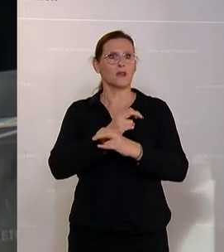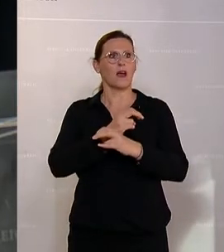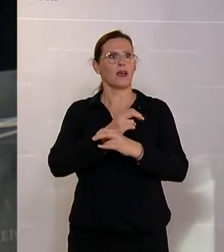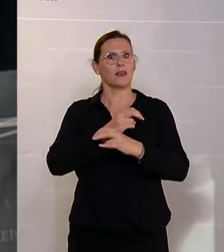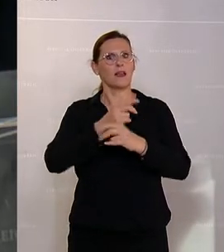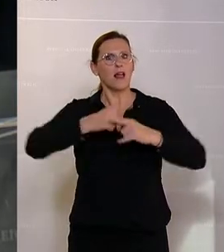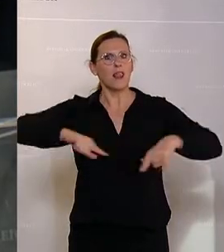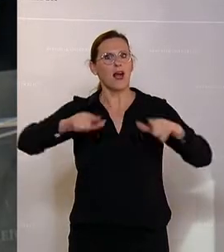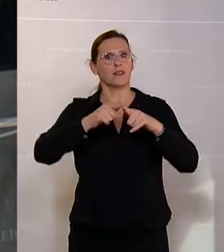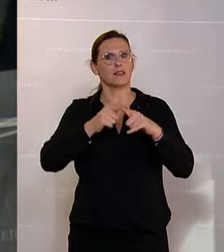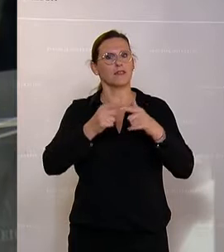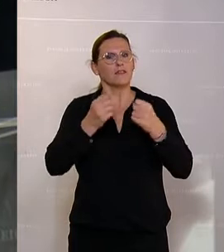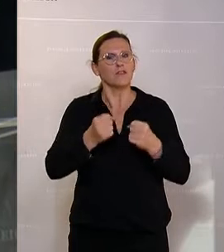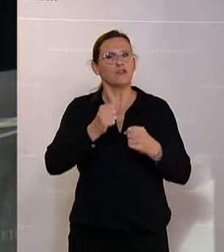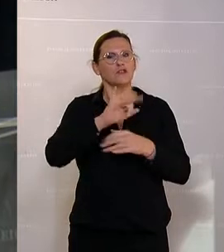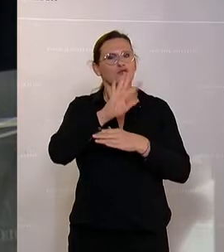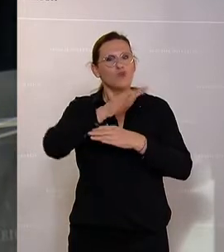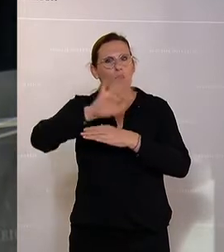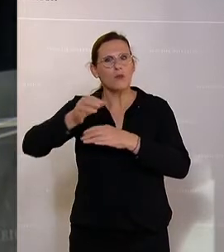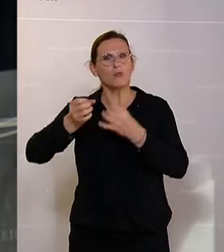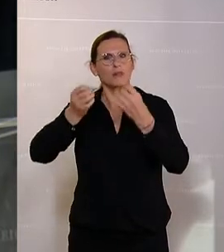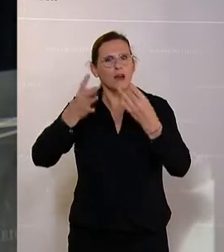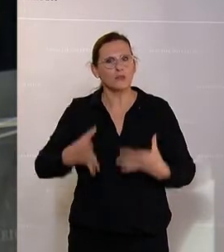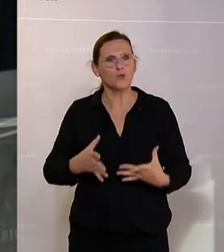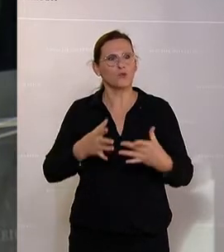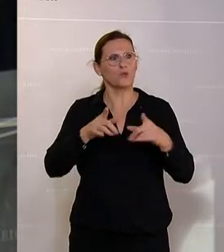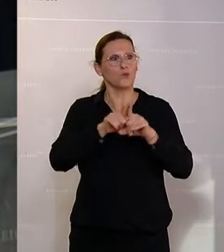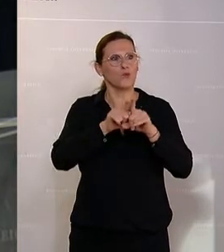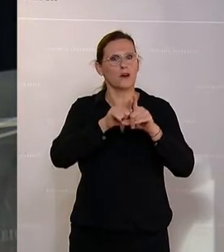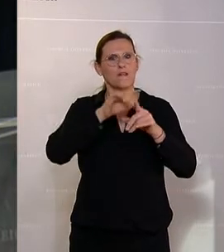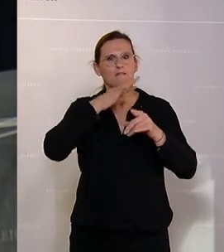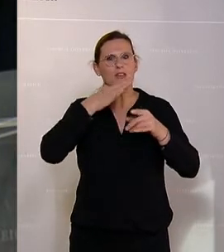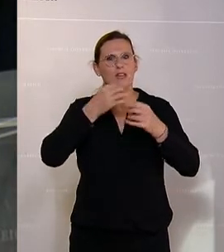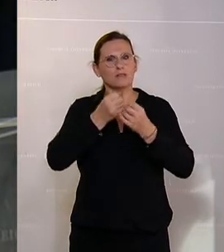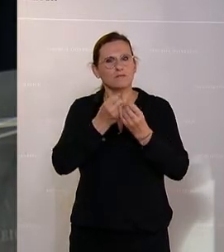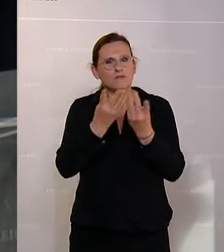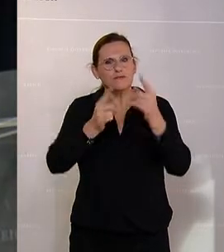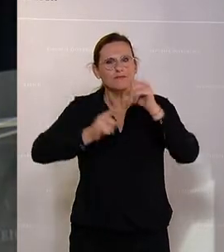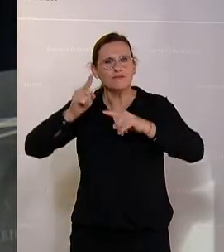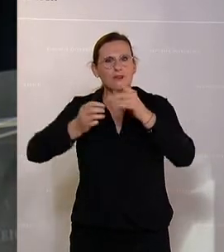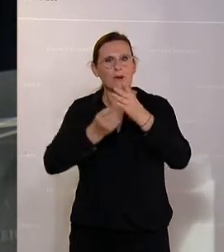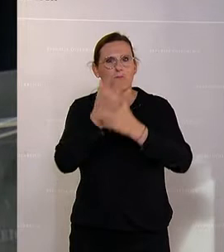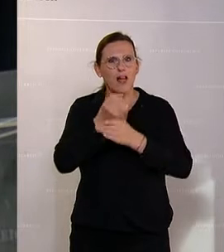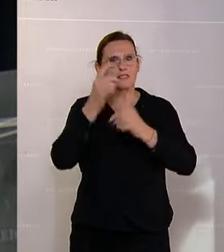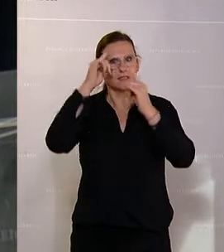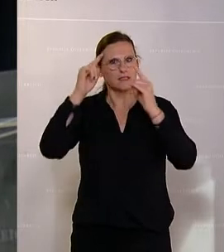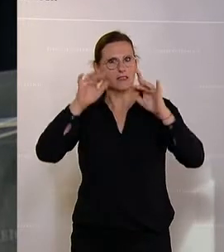Land mit einer einzigartigen Natur und einer beeindruckenden Vielfalt von Pflanzen und Tieren.